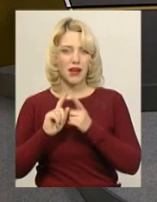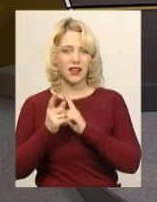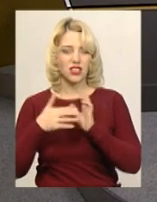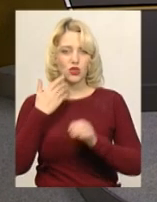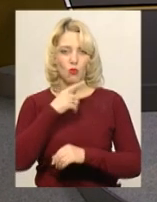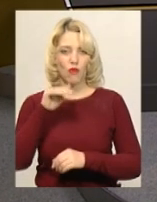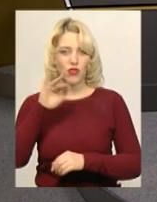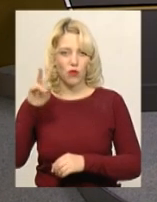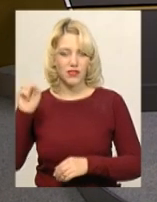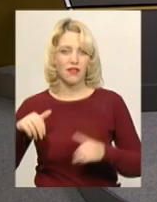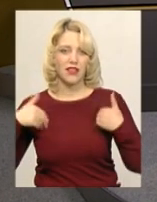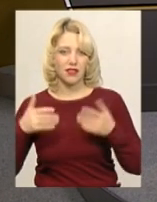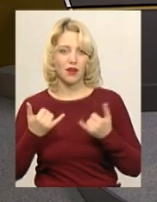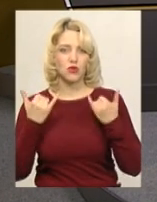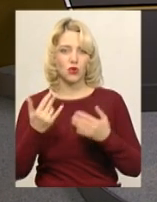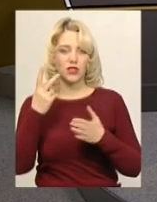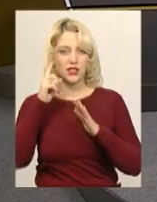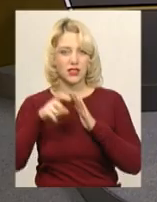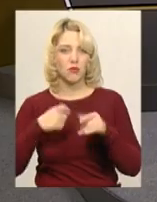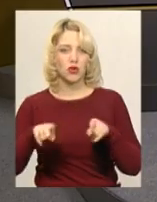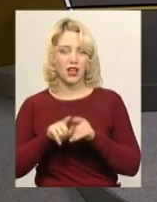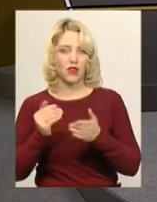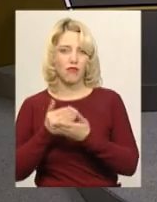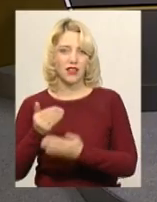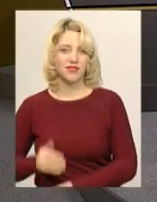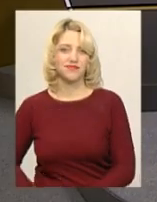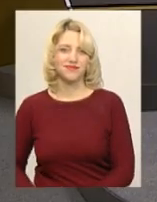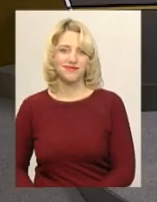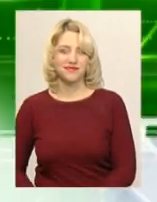Оксана Фіновська. Вітаю. Сьогодні ви дізнаєтесь про такі новини.